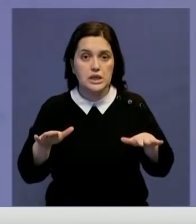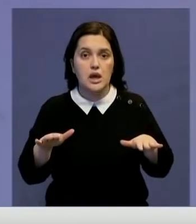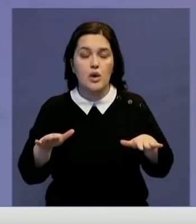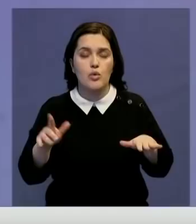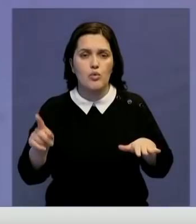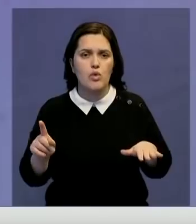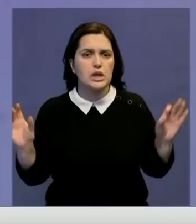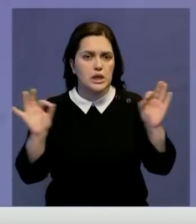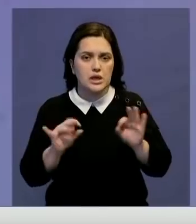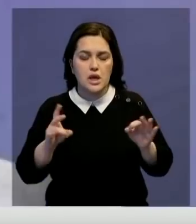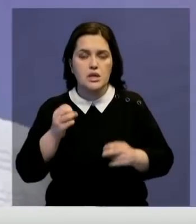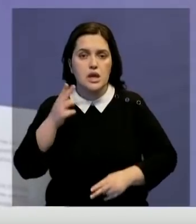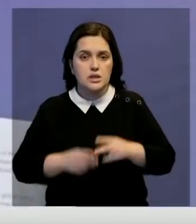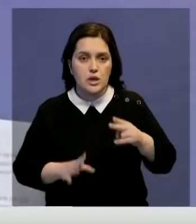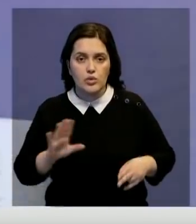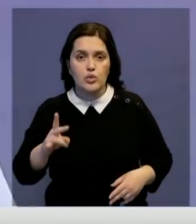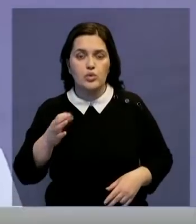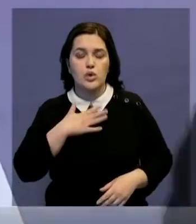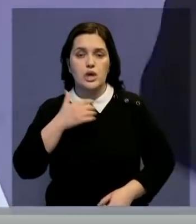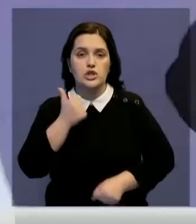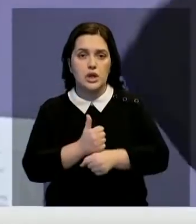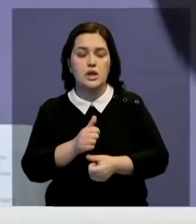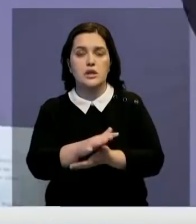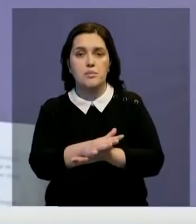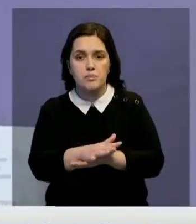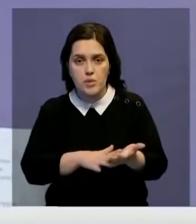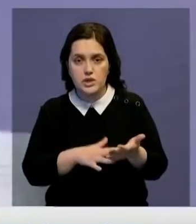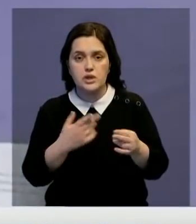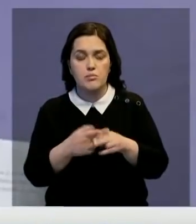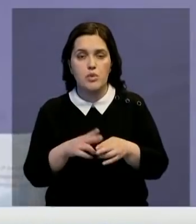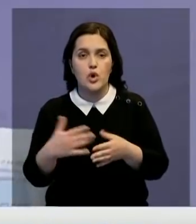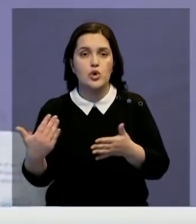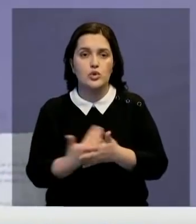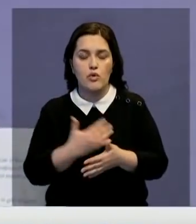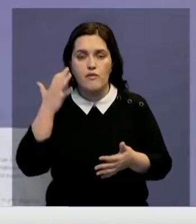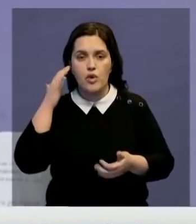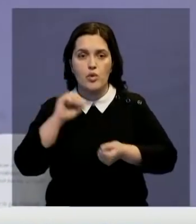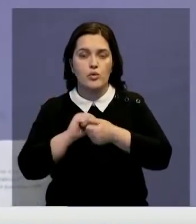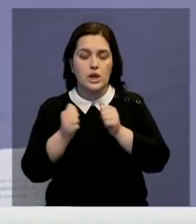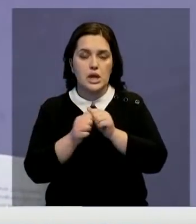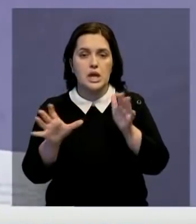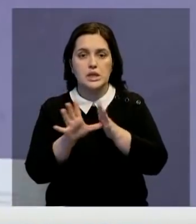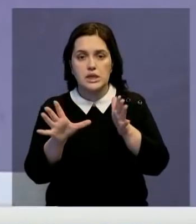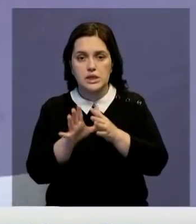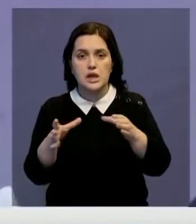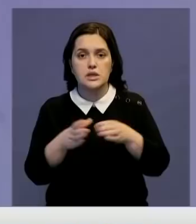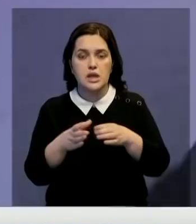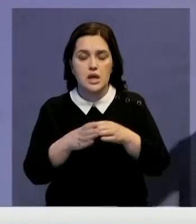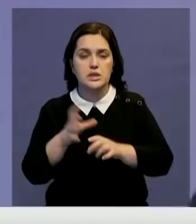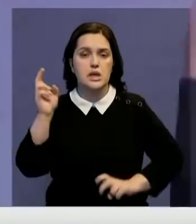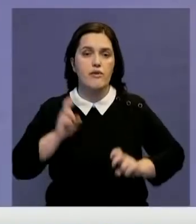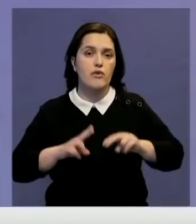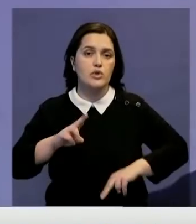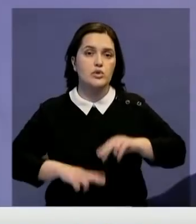никогда не закончится. Но наши лидеры продолжают открывать новые угольные электростанции, заводы, строить